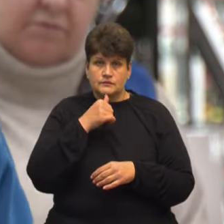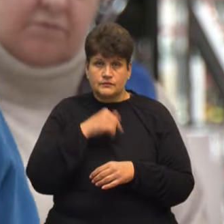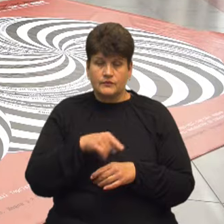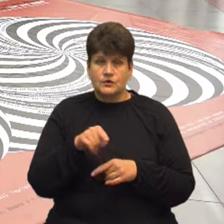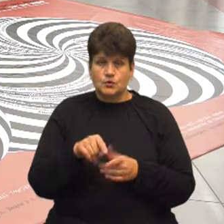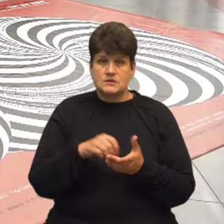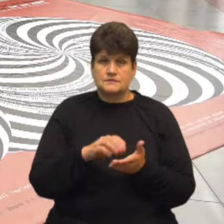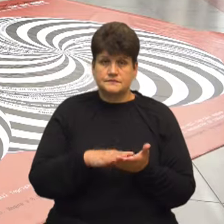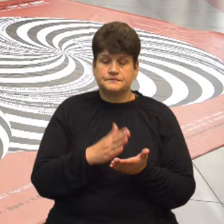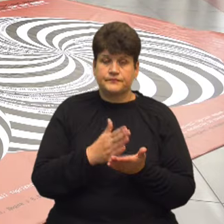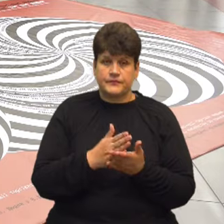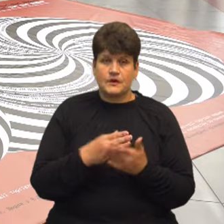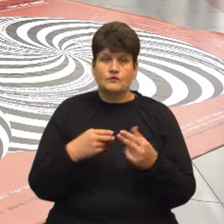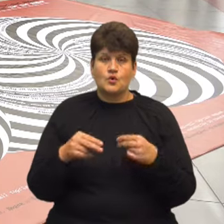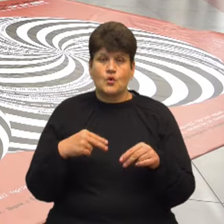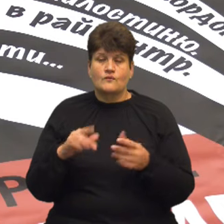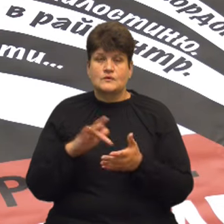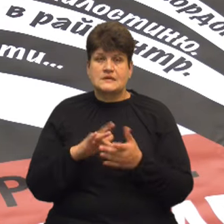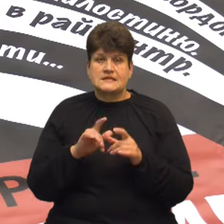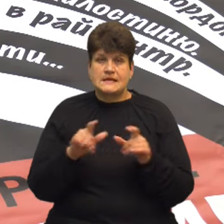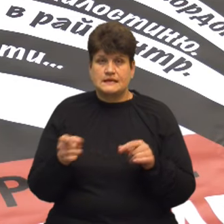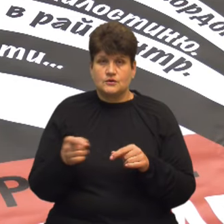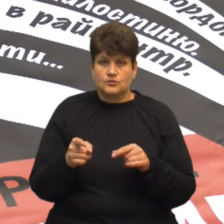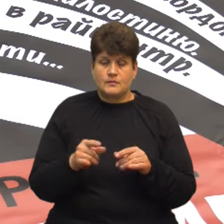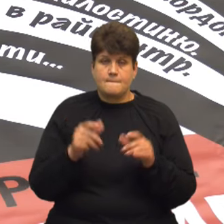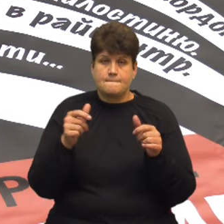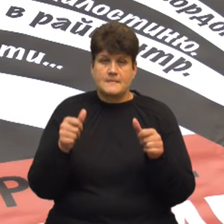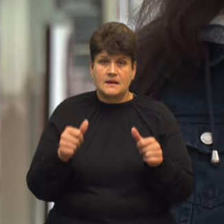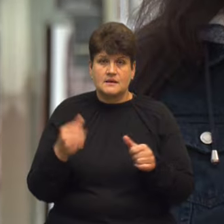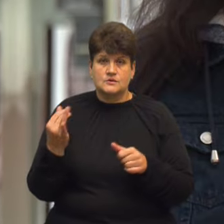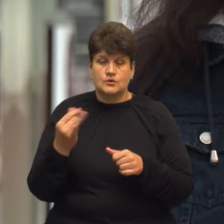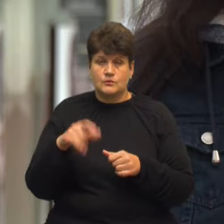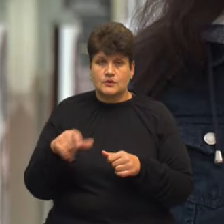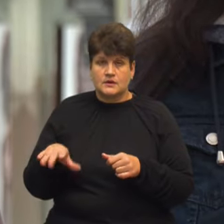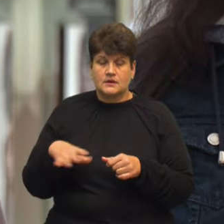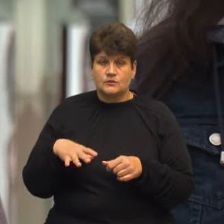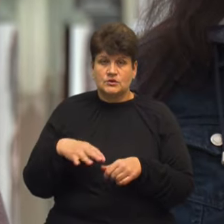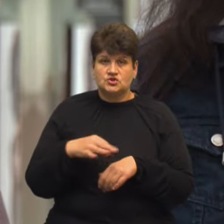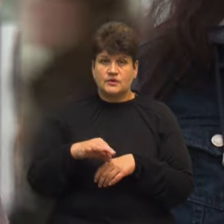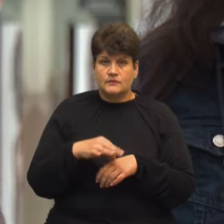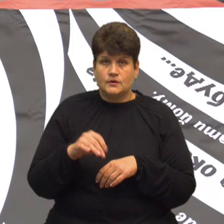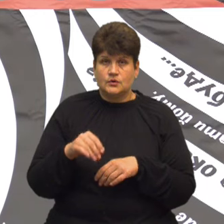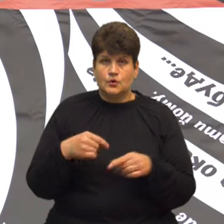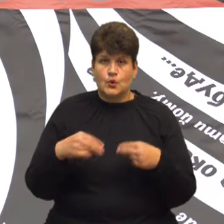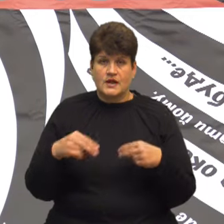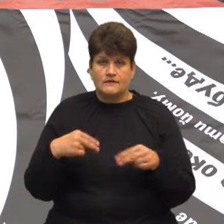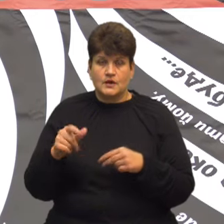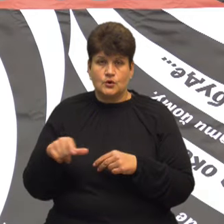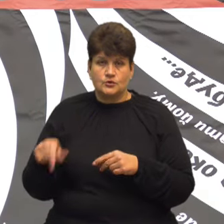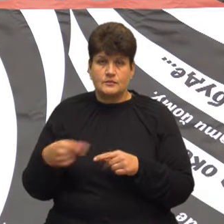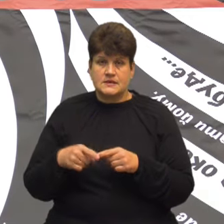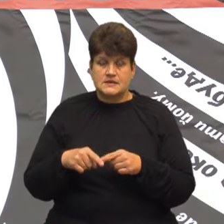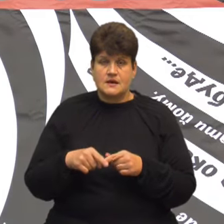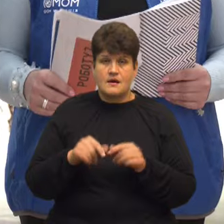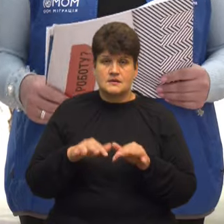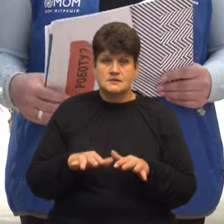записані У торговому центрі Тернополя розмістили плакат із історіями людей, які стали жертвами торгівлі людьми Це акція під назвою «Придивись»,